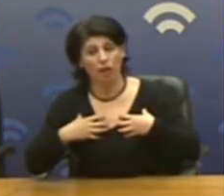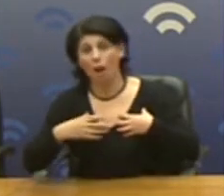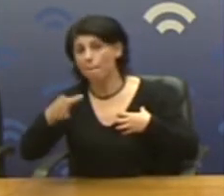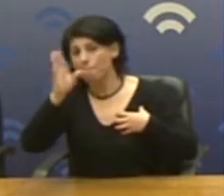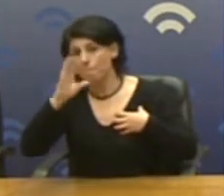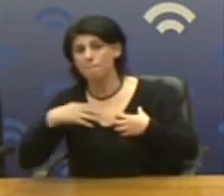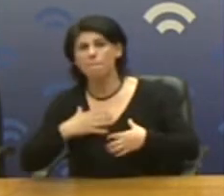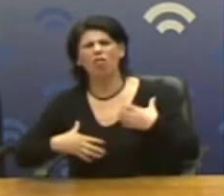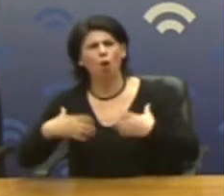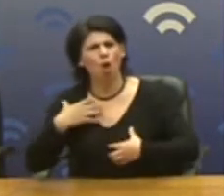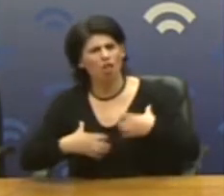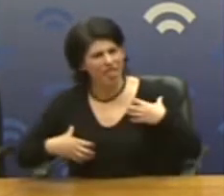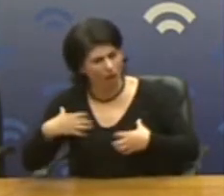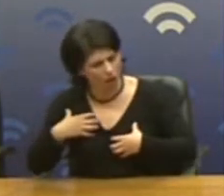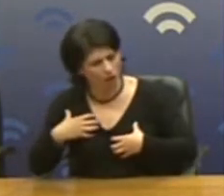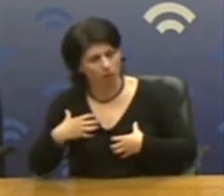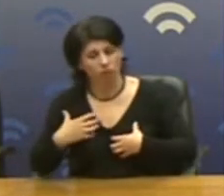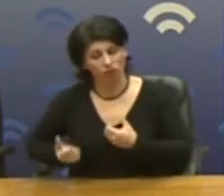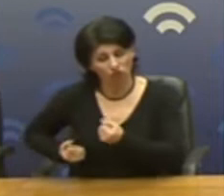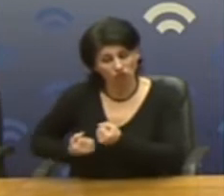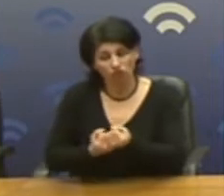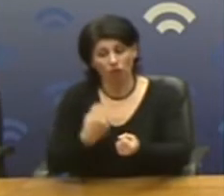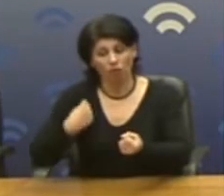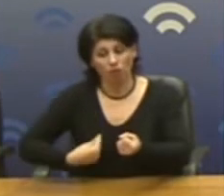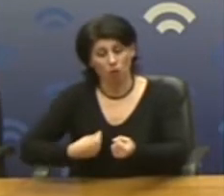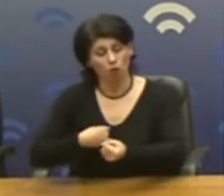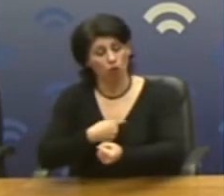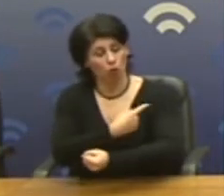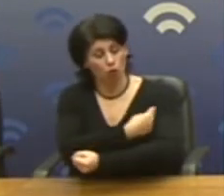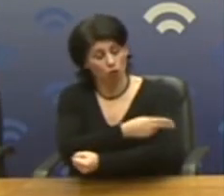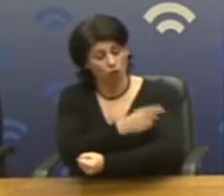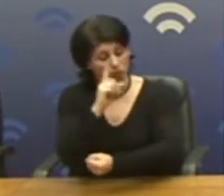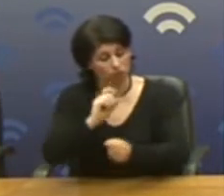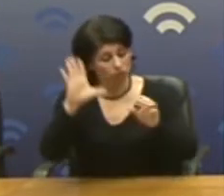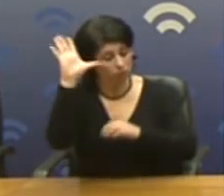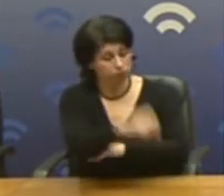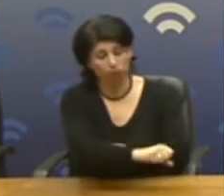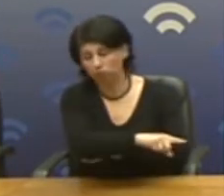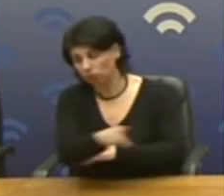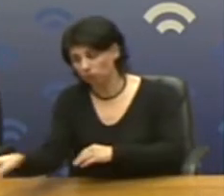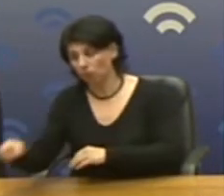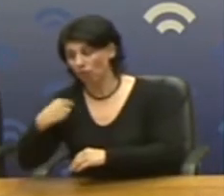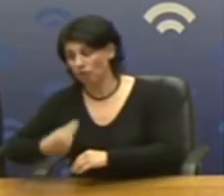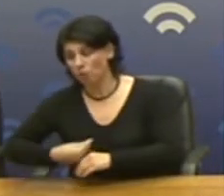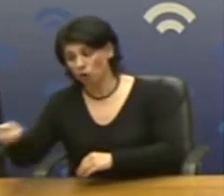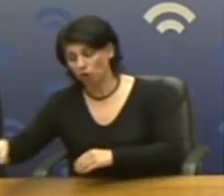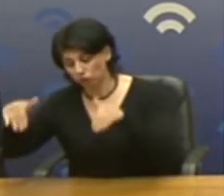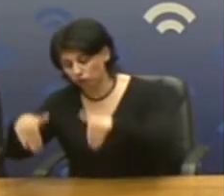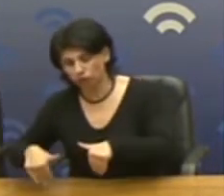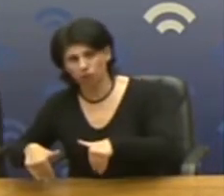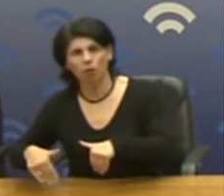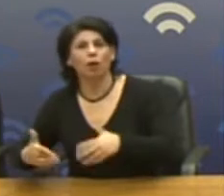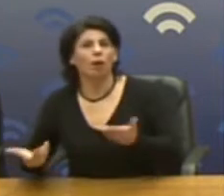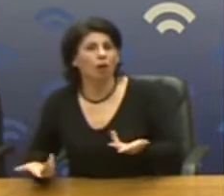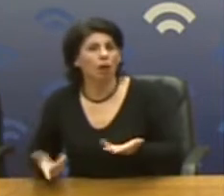στο σχέδιο ενίσχυσης των δημόσιων νοσοκομείων και κέντρων υγείας να αξιοποιηθούν για την